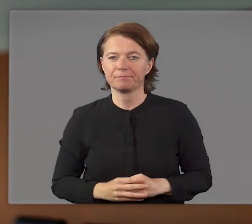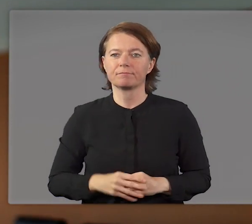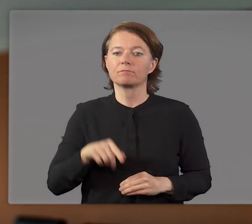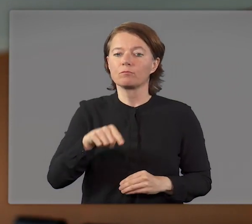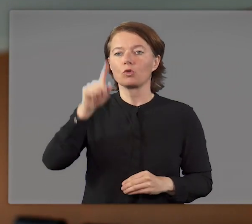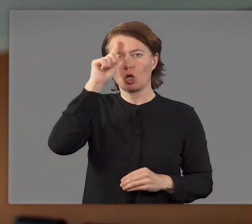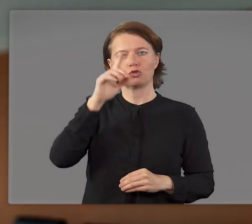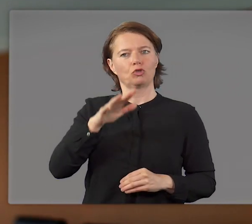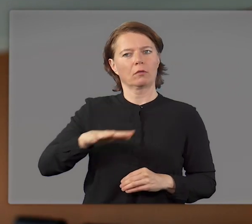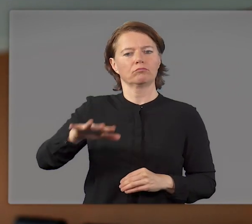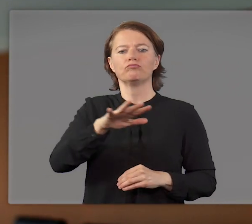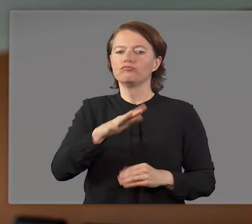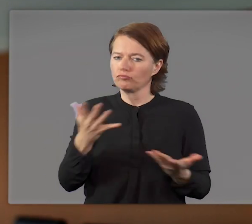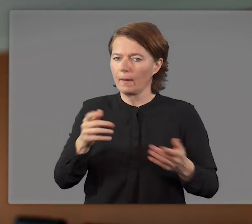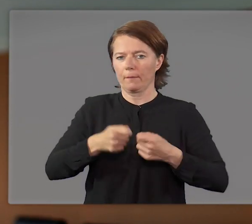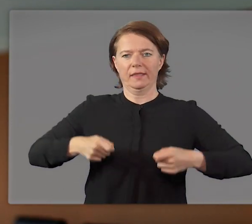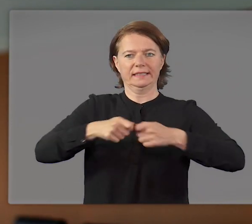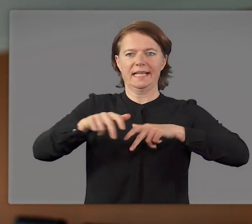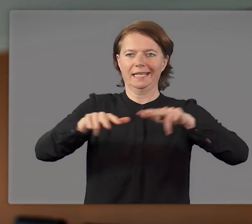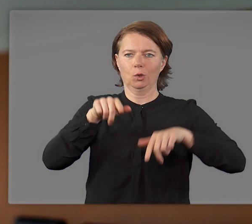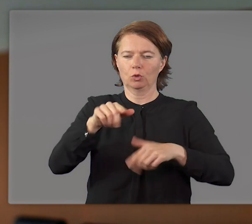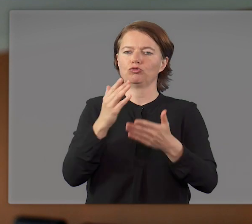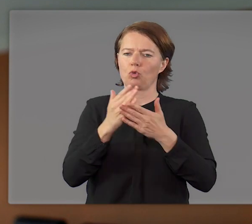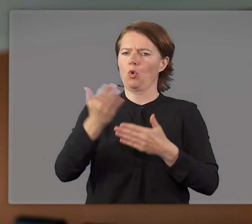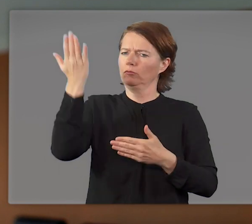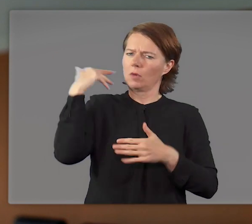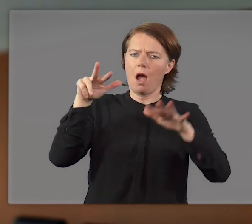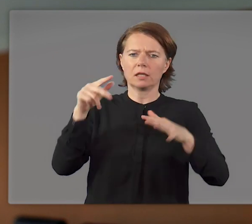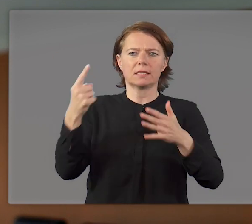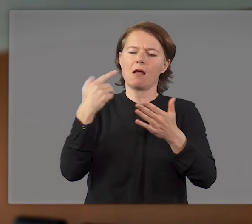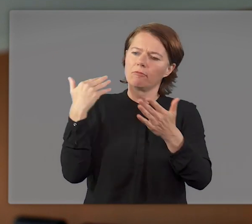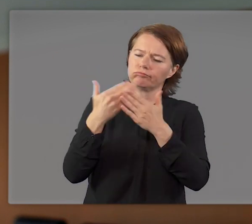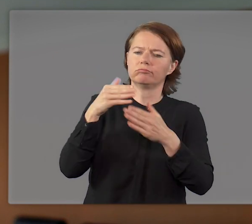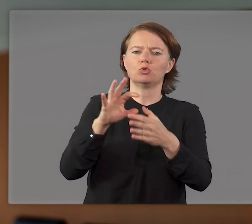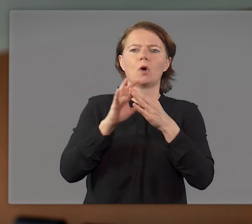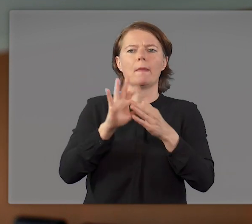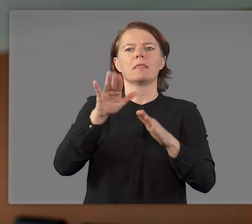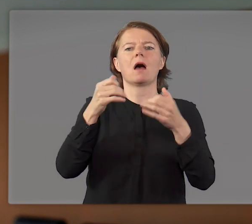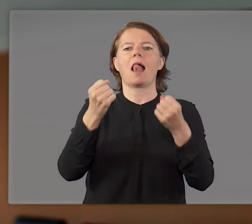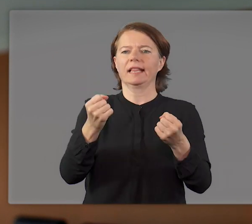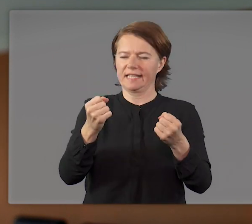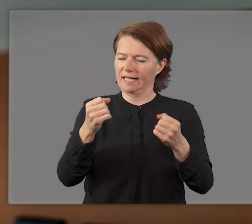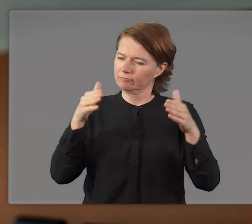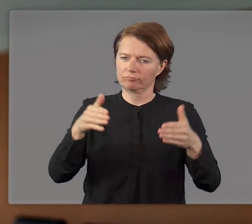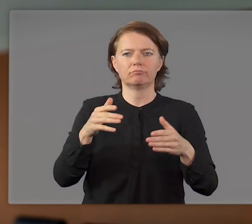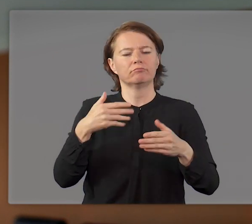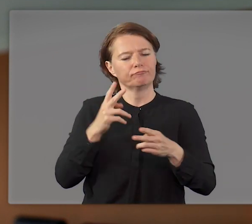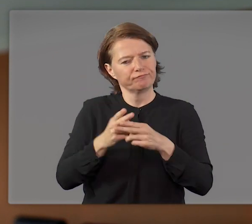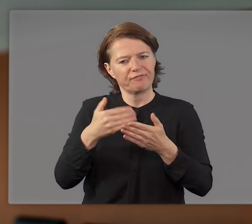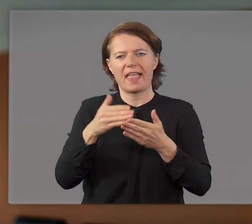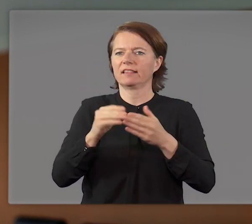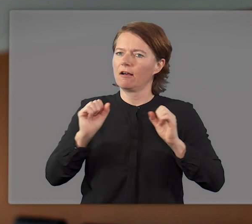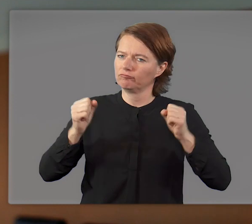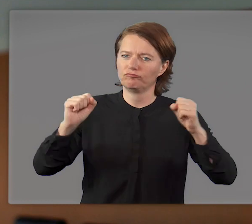hat die Bundesregierung schon vor 18 Jahren ihre Strategie für eine nachhaltige Entwicklung ins Leben gerufen. Wir entwickeln sie